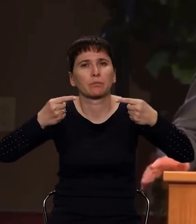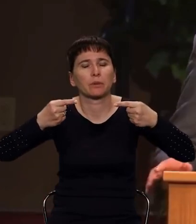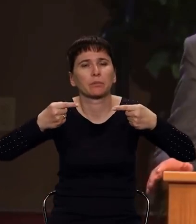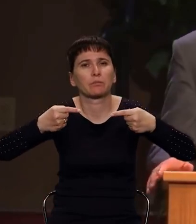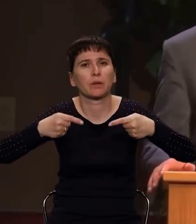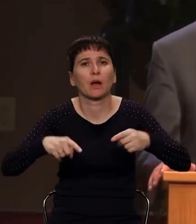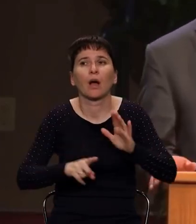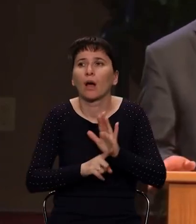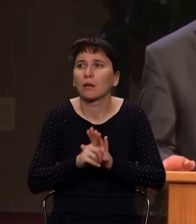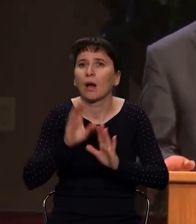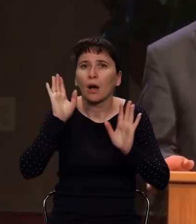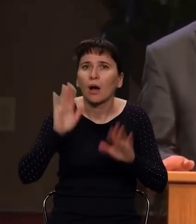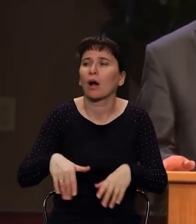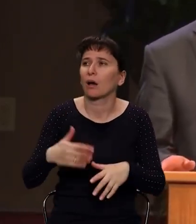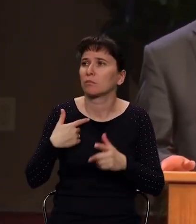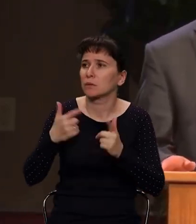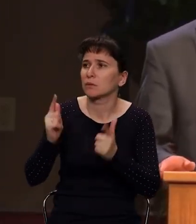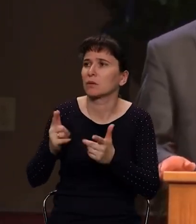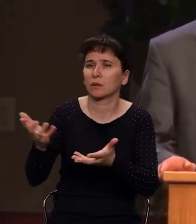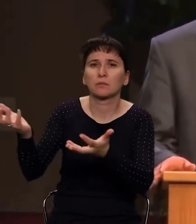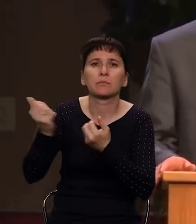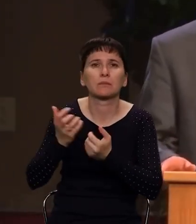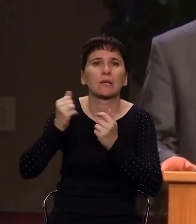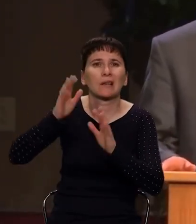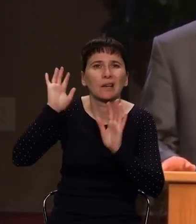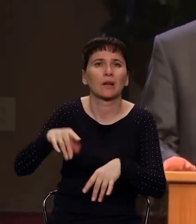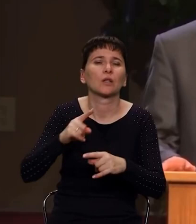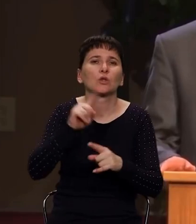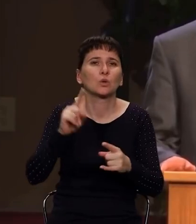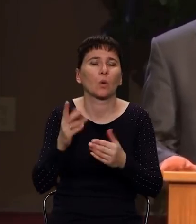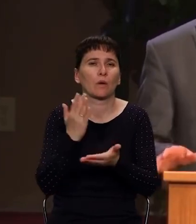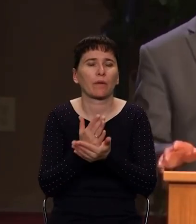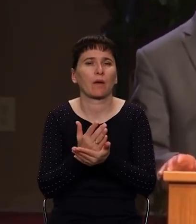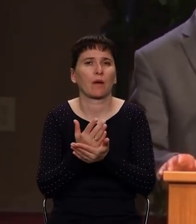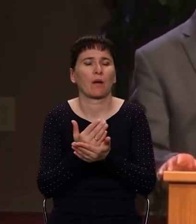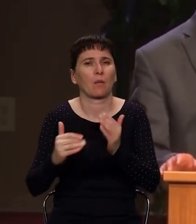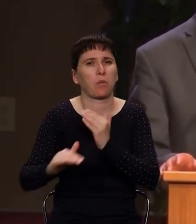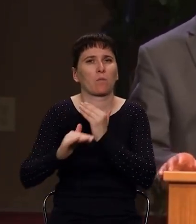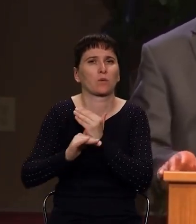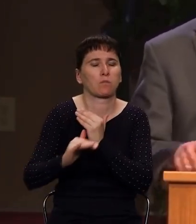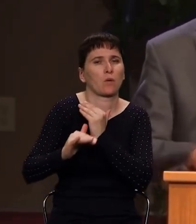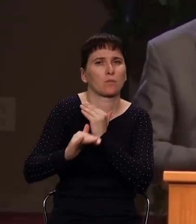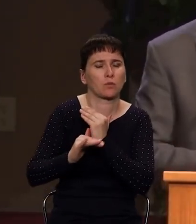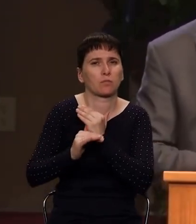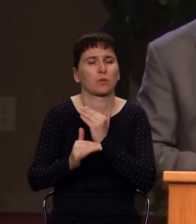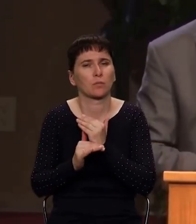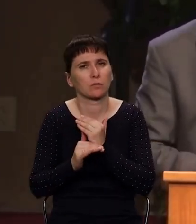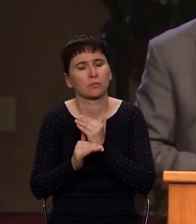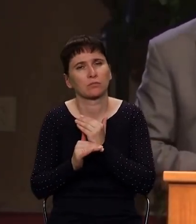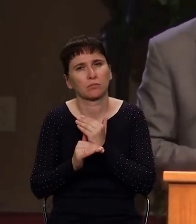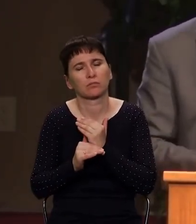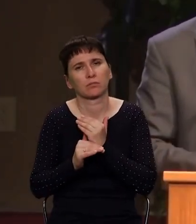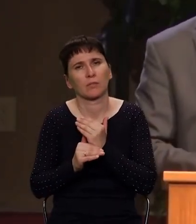Мы начали покупаться на эти дешевые тряпки, потому что пришли финансы. Я так хотел бы,